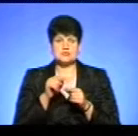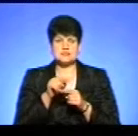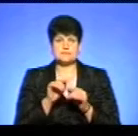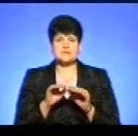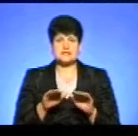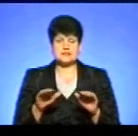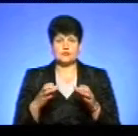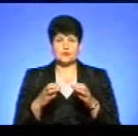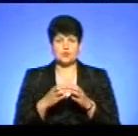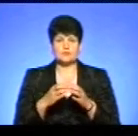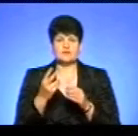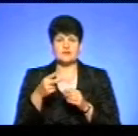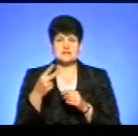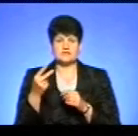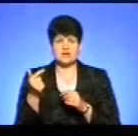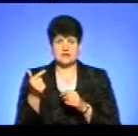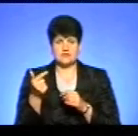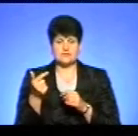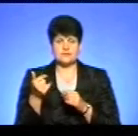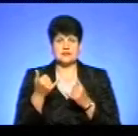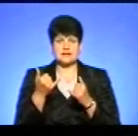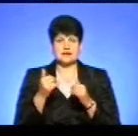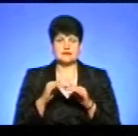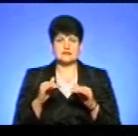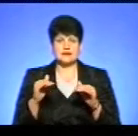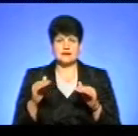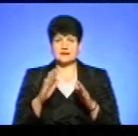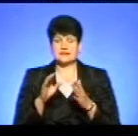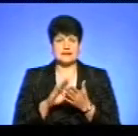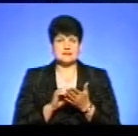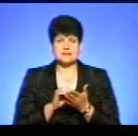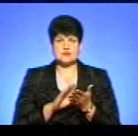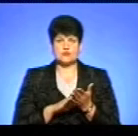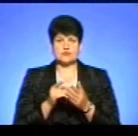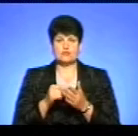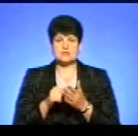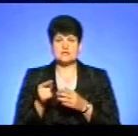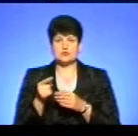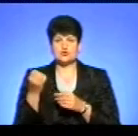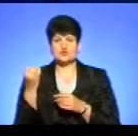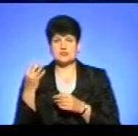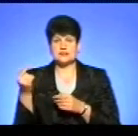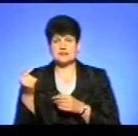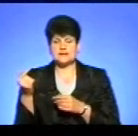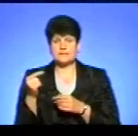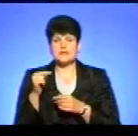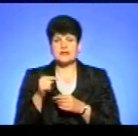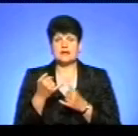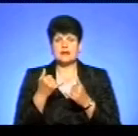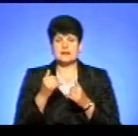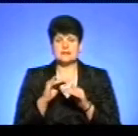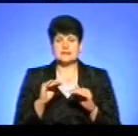садових груп 22 гривні для дітей, які не зареєстровані у місті Тернополі, і 14 гривень – це для